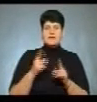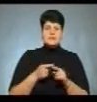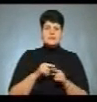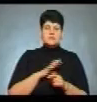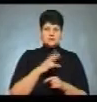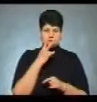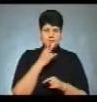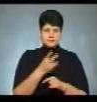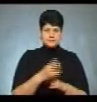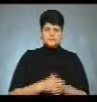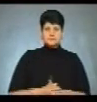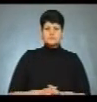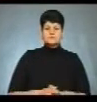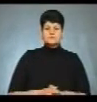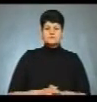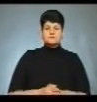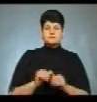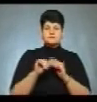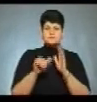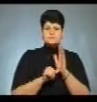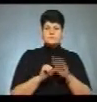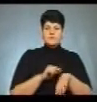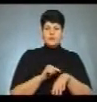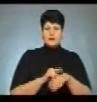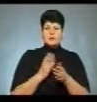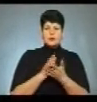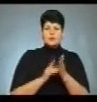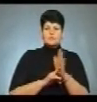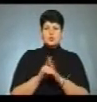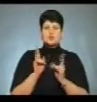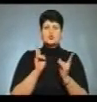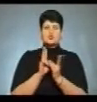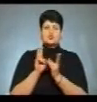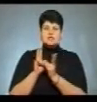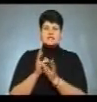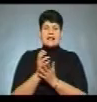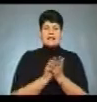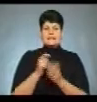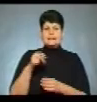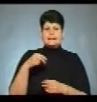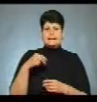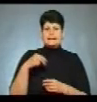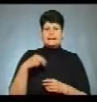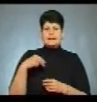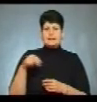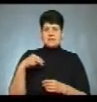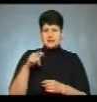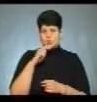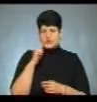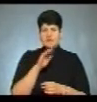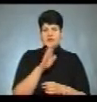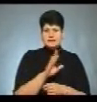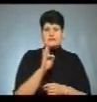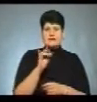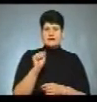– далі у сюжеті. О 16-ті годині має розпочатися зустріч з кандидатом в президенти України Валентином Наливайченком.